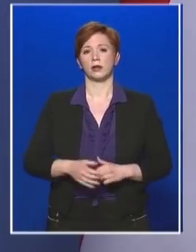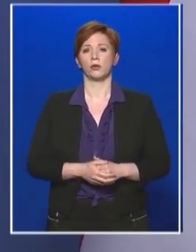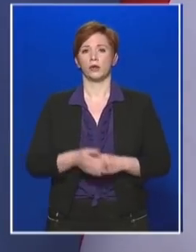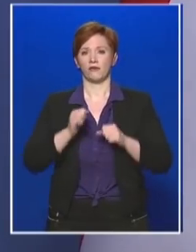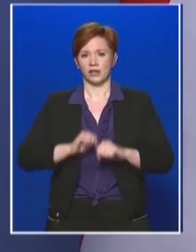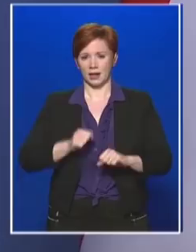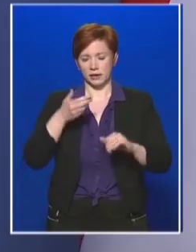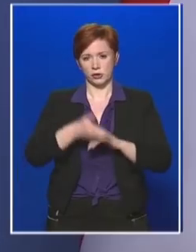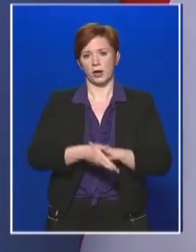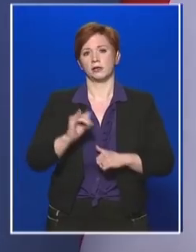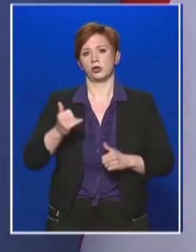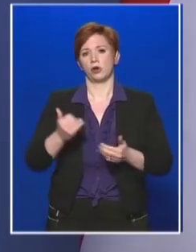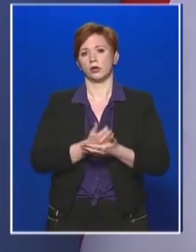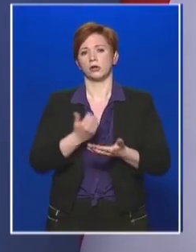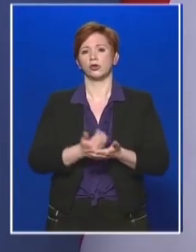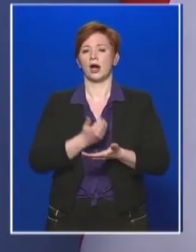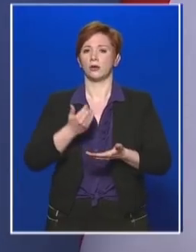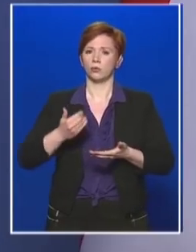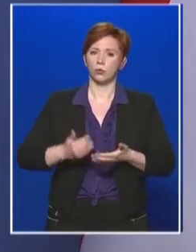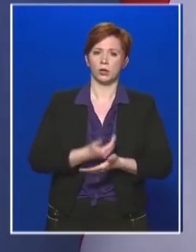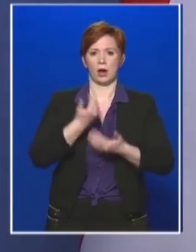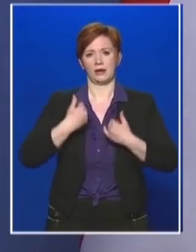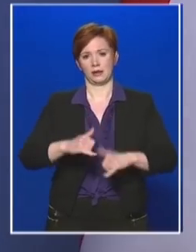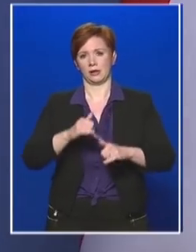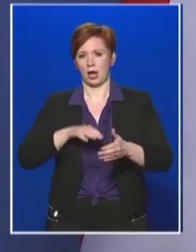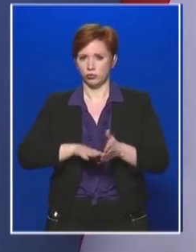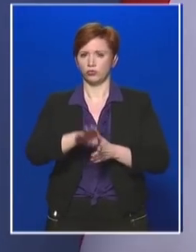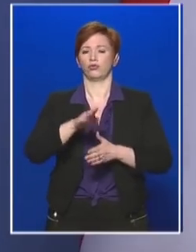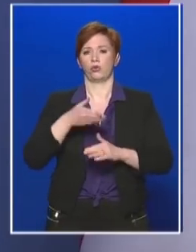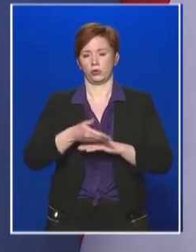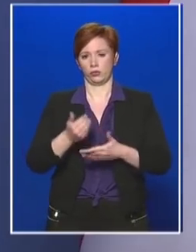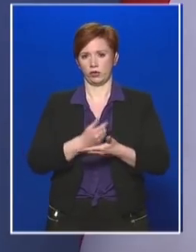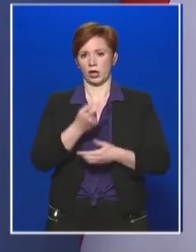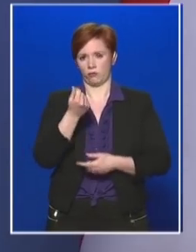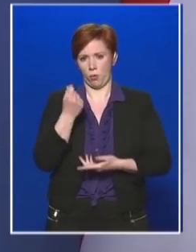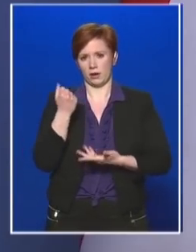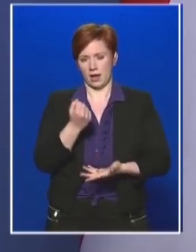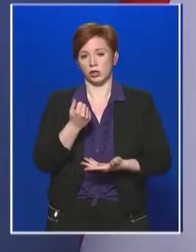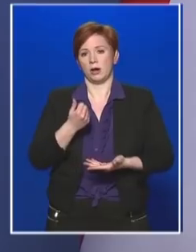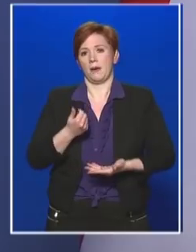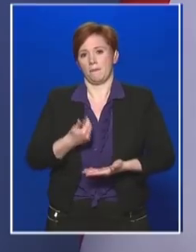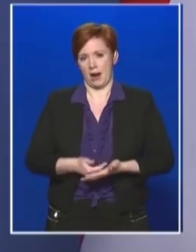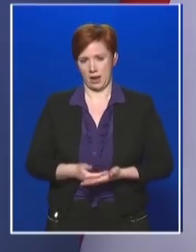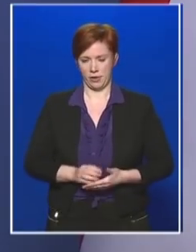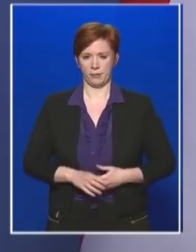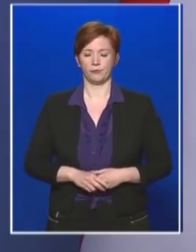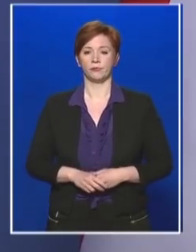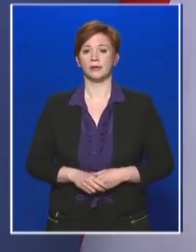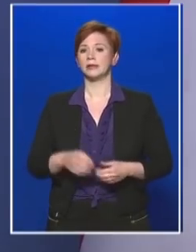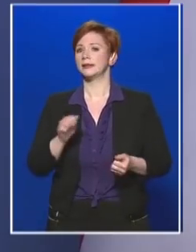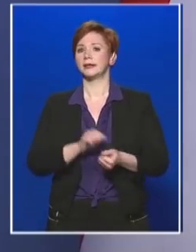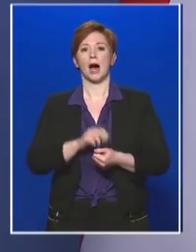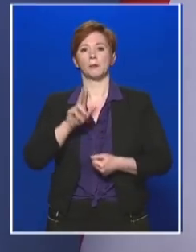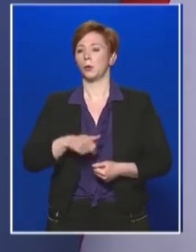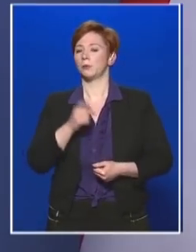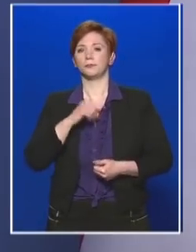újraindításához szükséges források rendelkezésre álljanak. Ami a számokat illeti, azt tudom mondani,